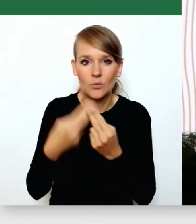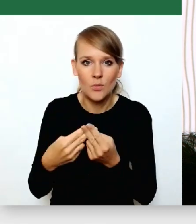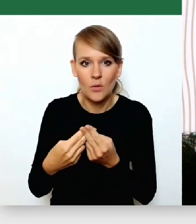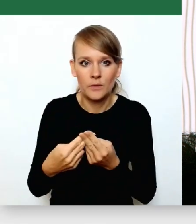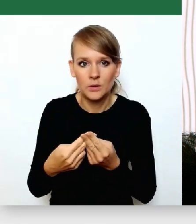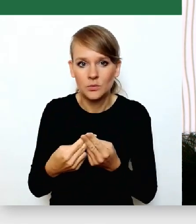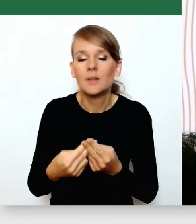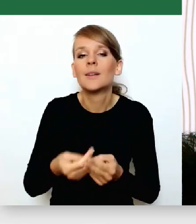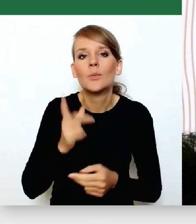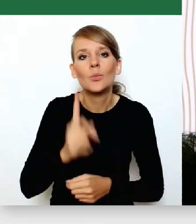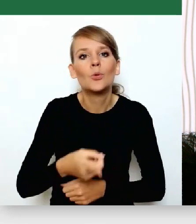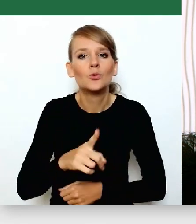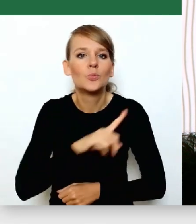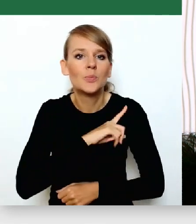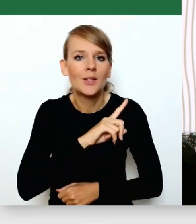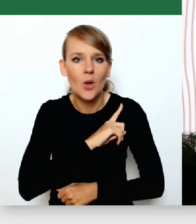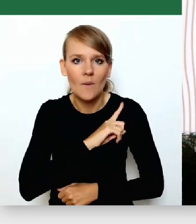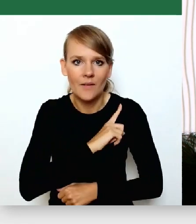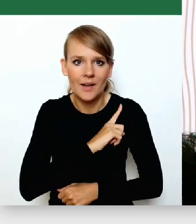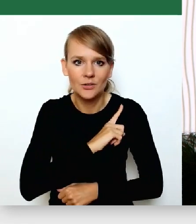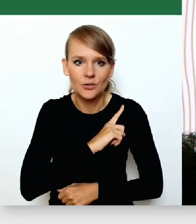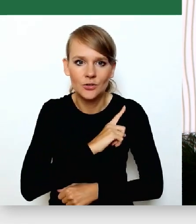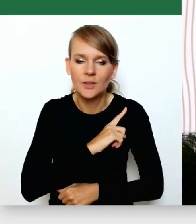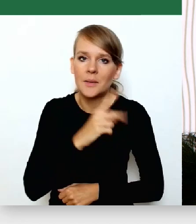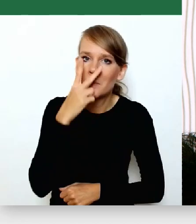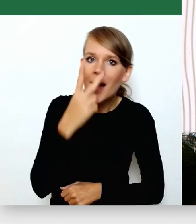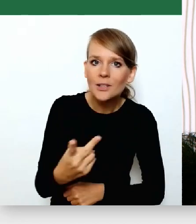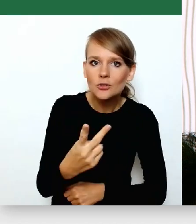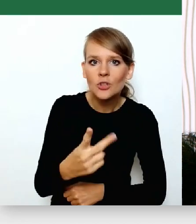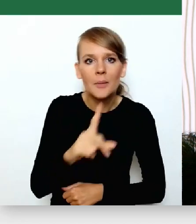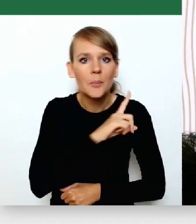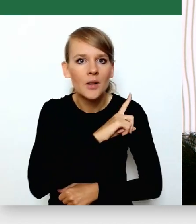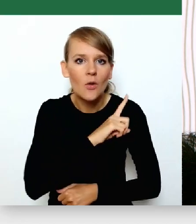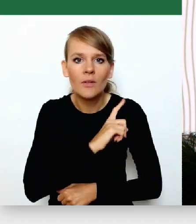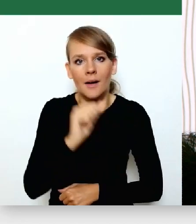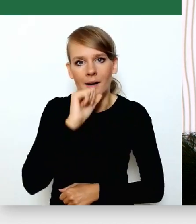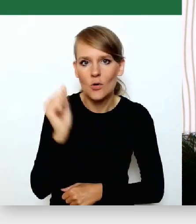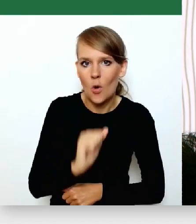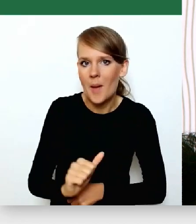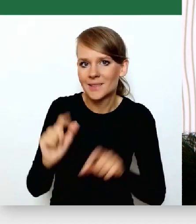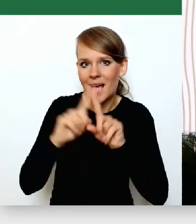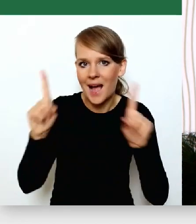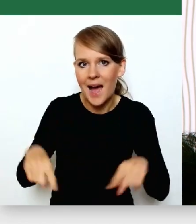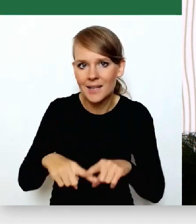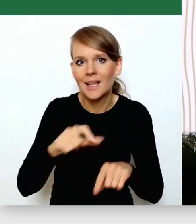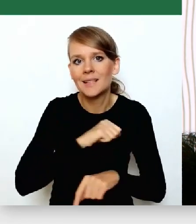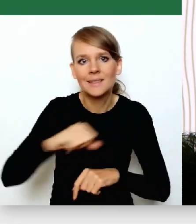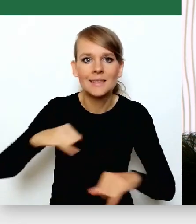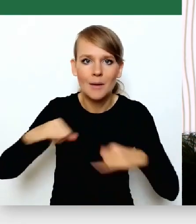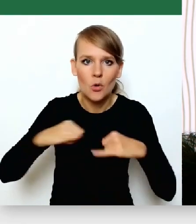Trzeba pilnować w tej chwili i baczyć, pilnować europejskie karty samorządu lokalnego.